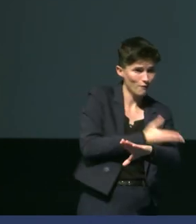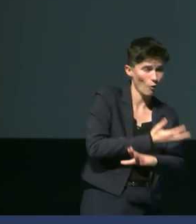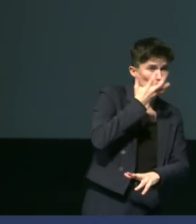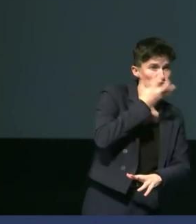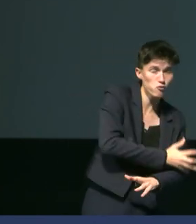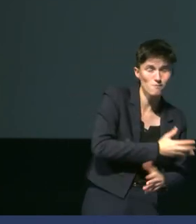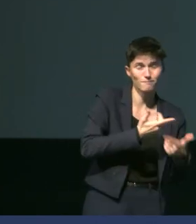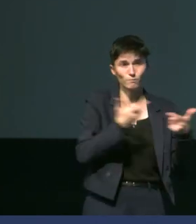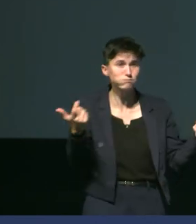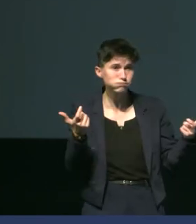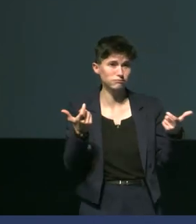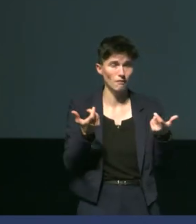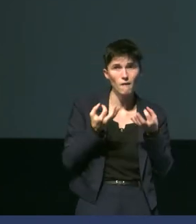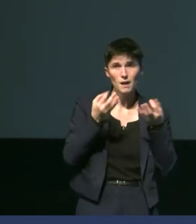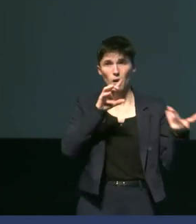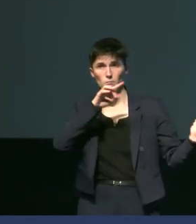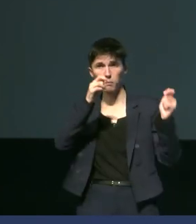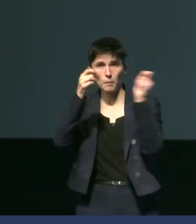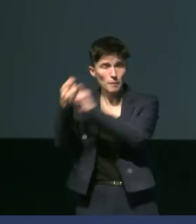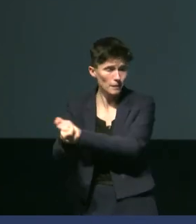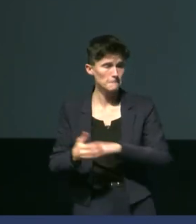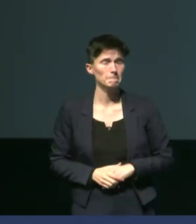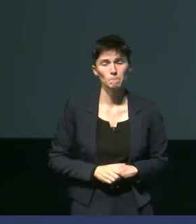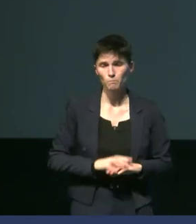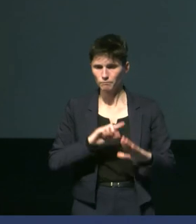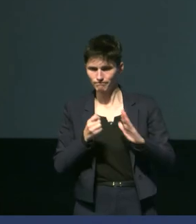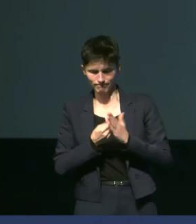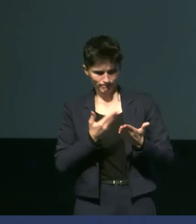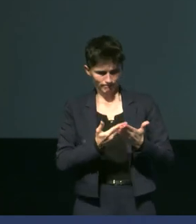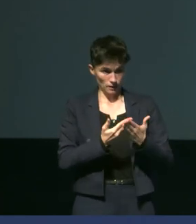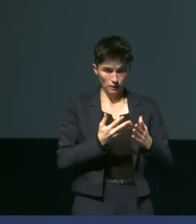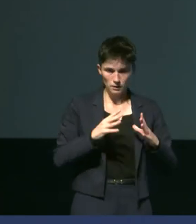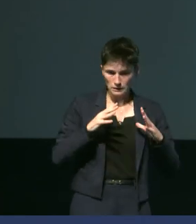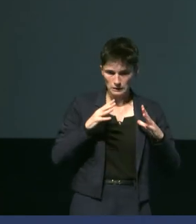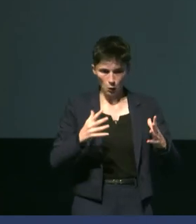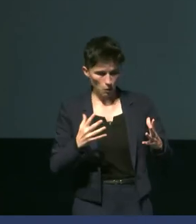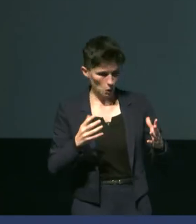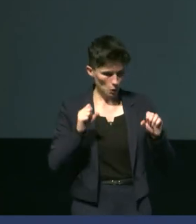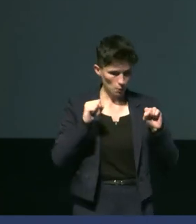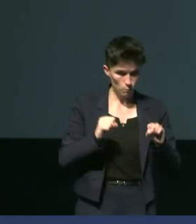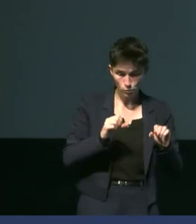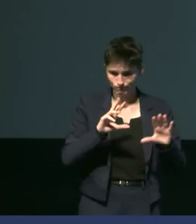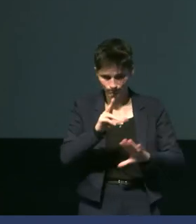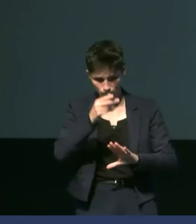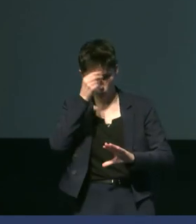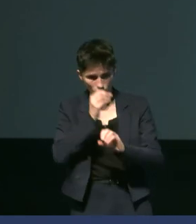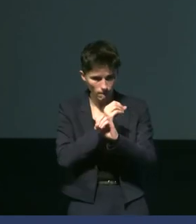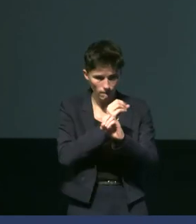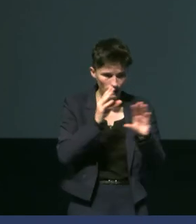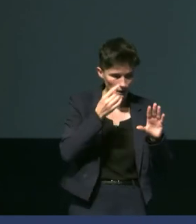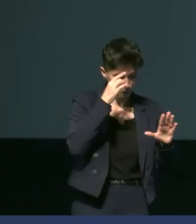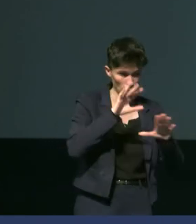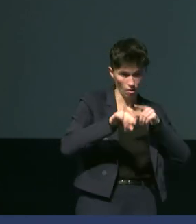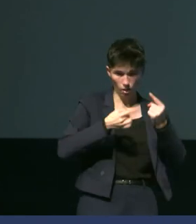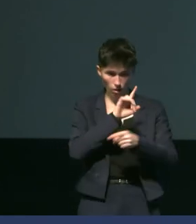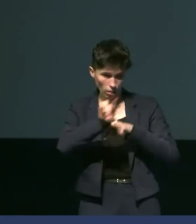rajouter un dérèglement climatique. Et quand on voit tout ça, on se demande comment est-ce qu'on va faire pour démêler, essayer de comprendre ce qui se passe. Ça fait